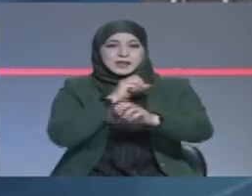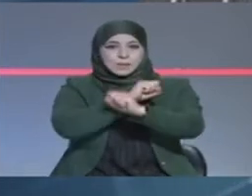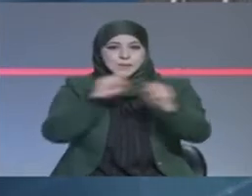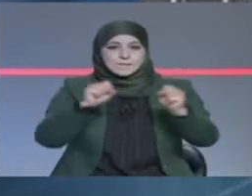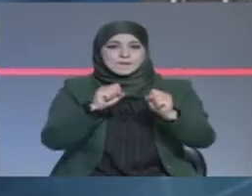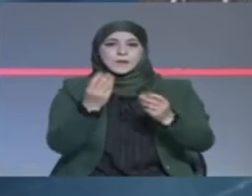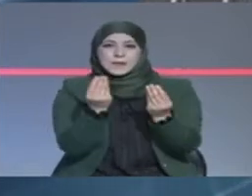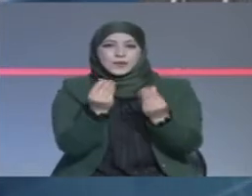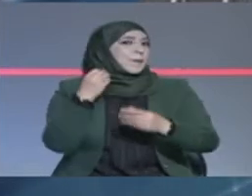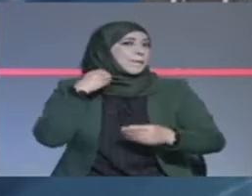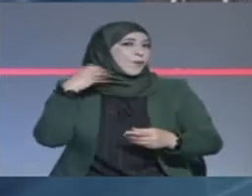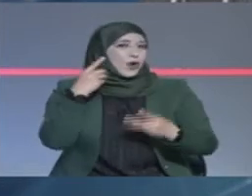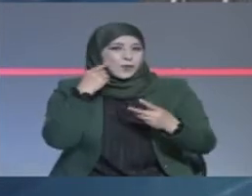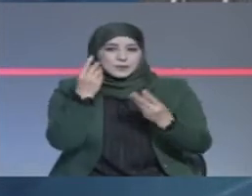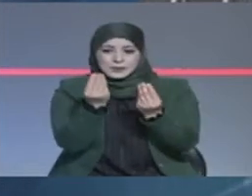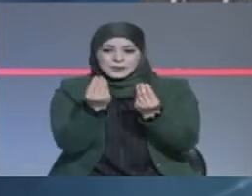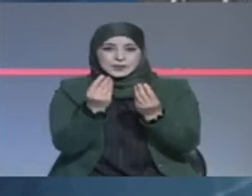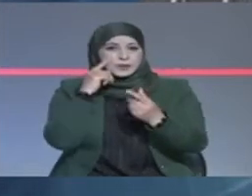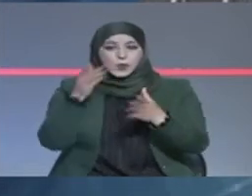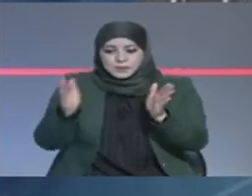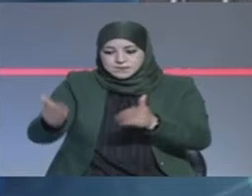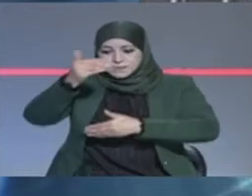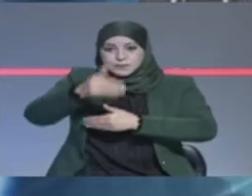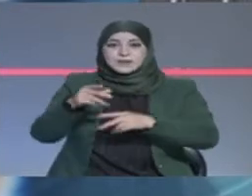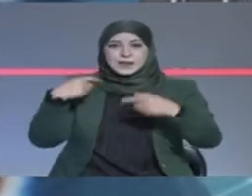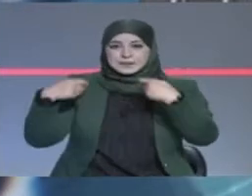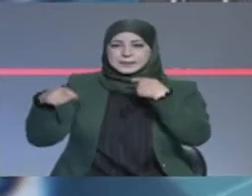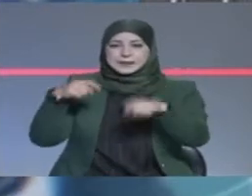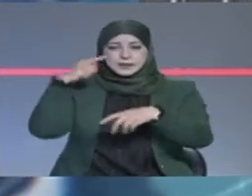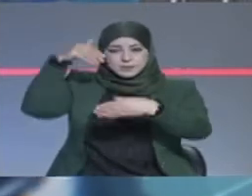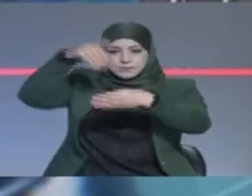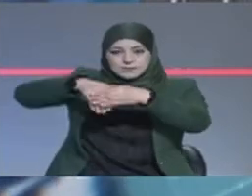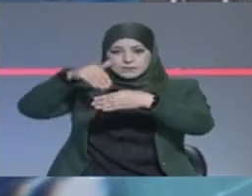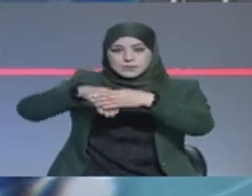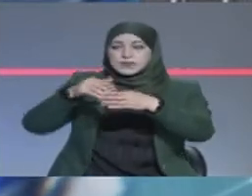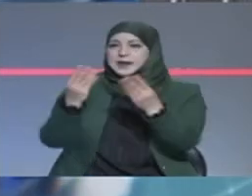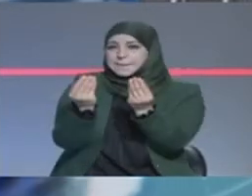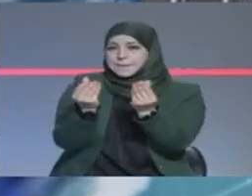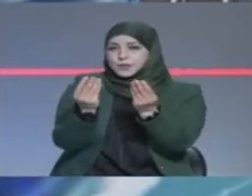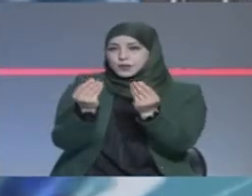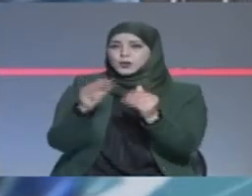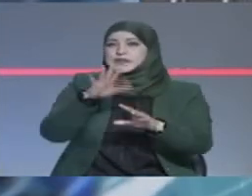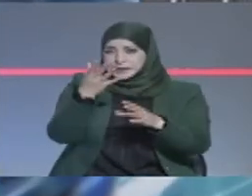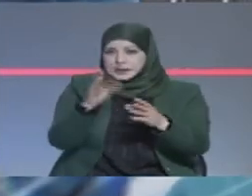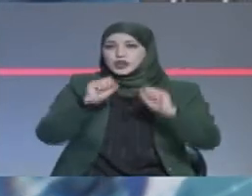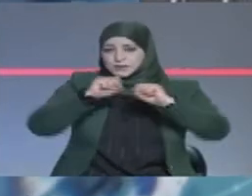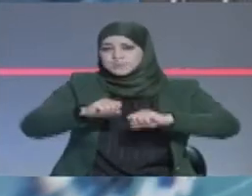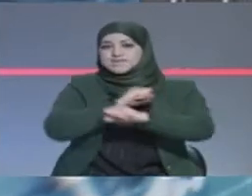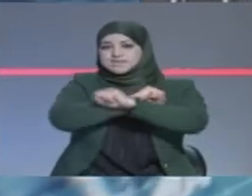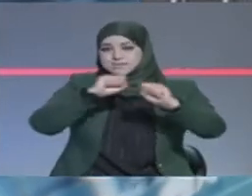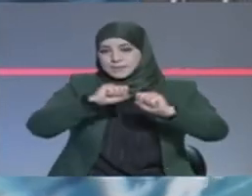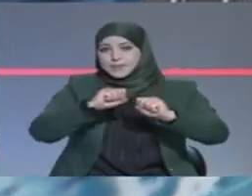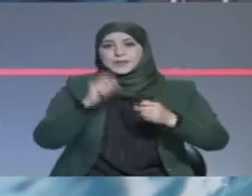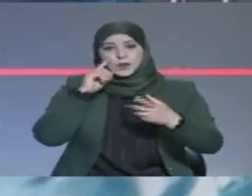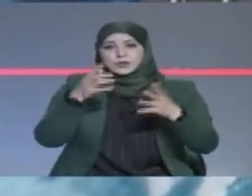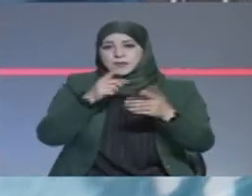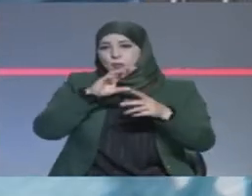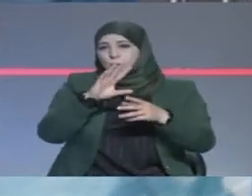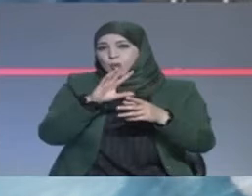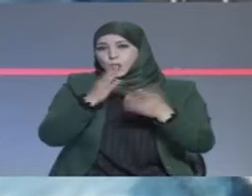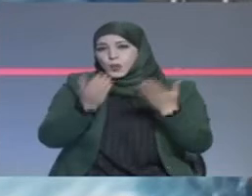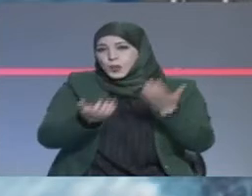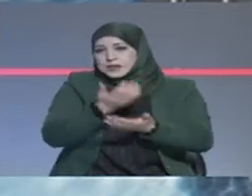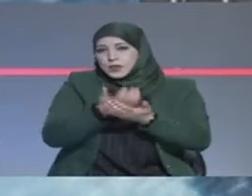الأمونيتر وحوية بلاستيكية مملوئة بكمية من مادة يشتبه في كونها متفجرات قدر وزنها